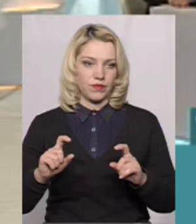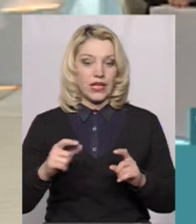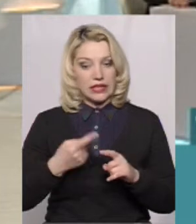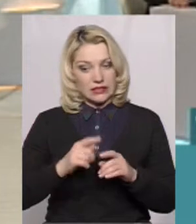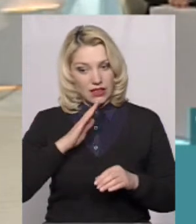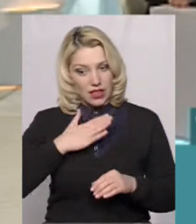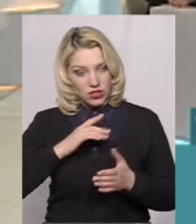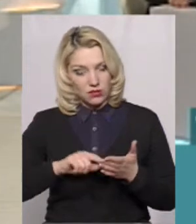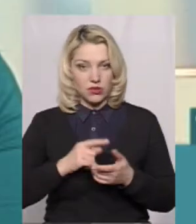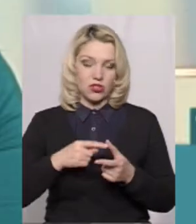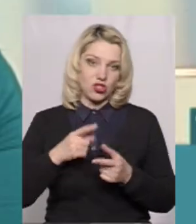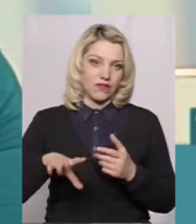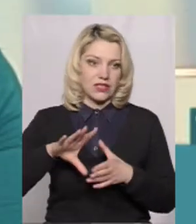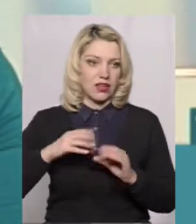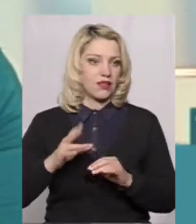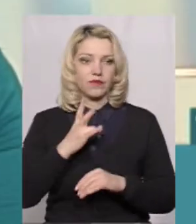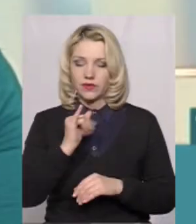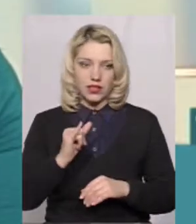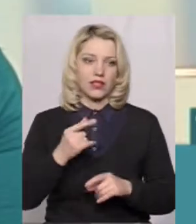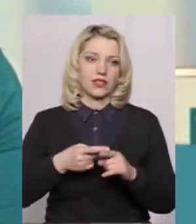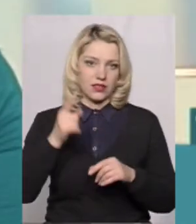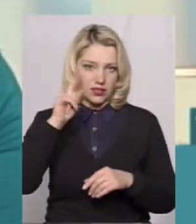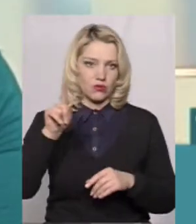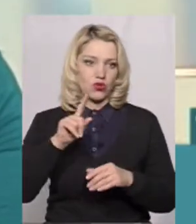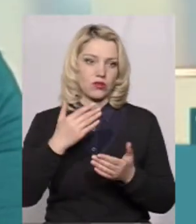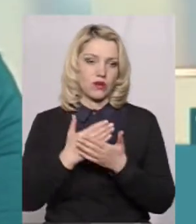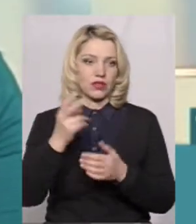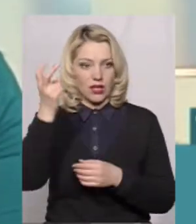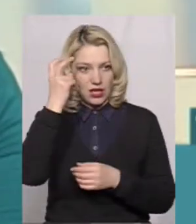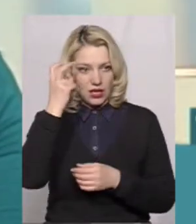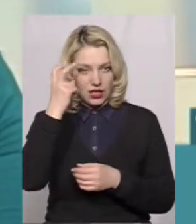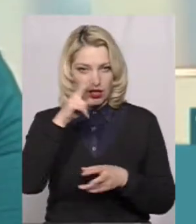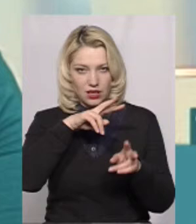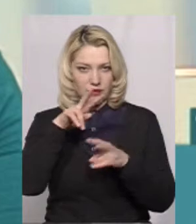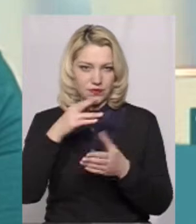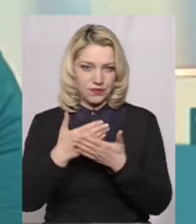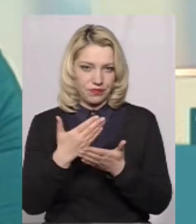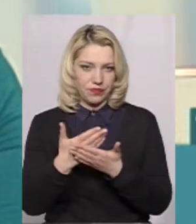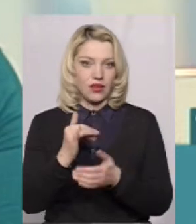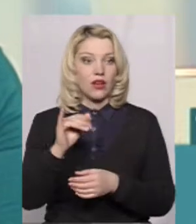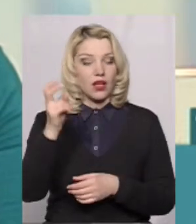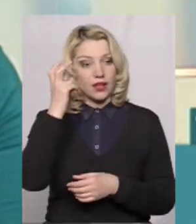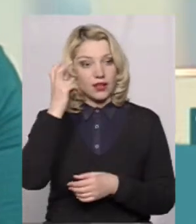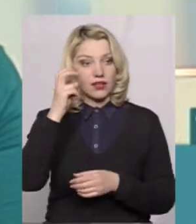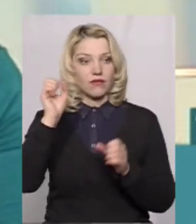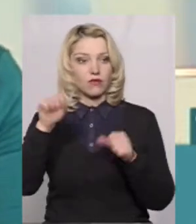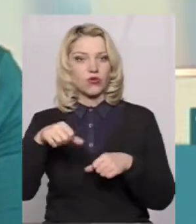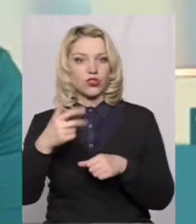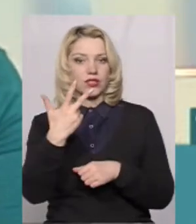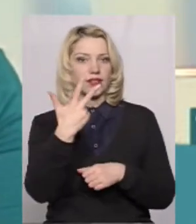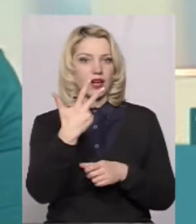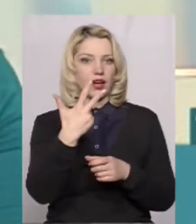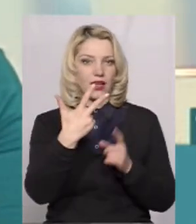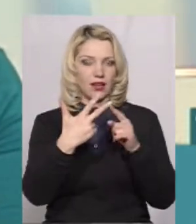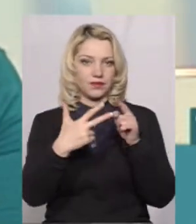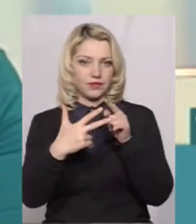Ні, є така практика. Я знаю, що у Києві, наприклад, ми так моніторили, що в Києві можна, здається, до трьох